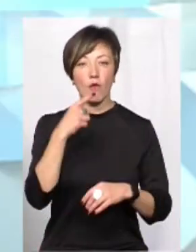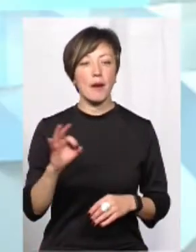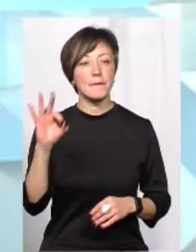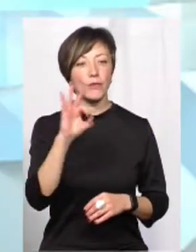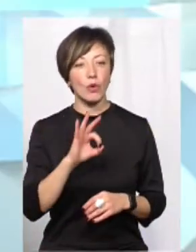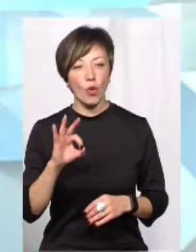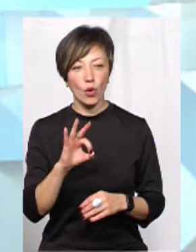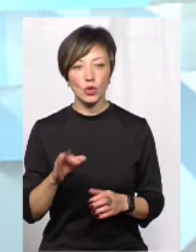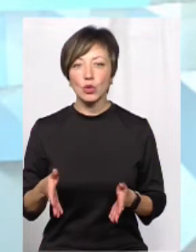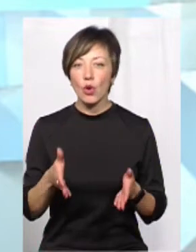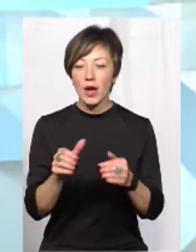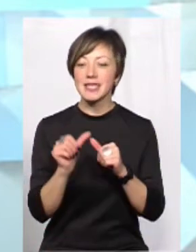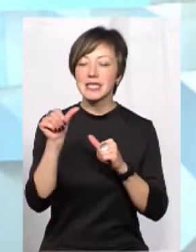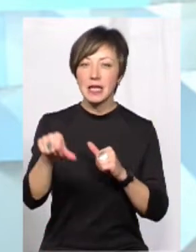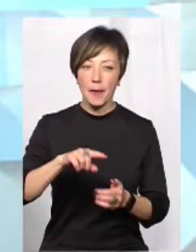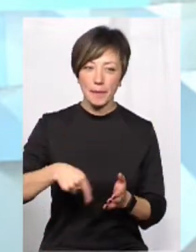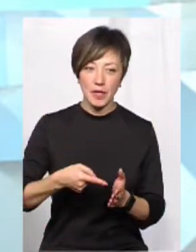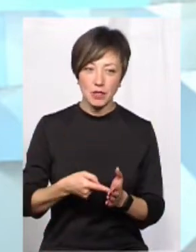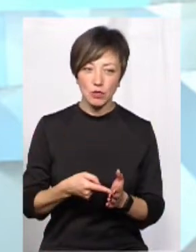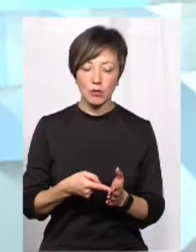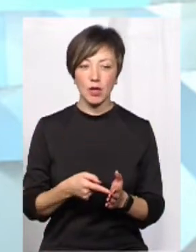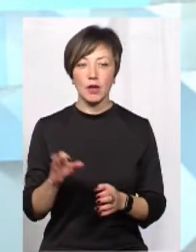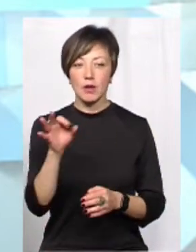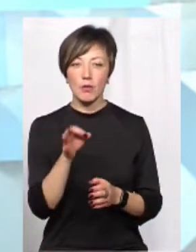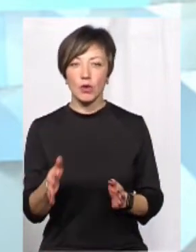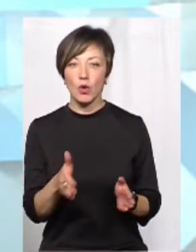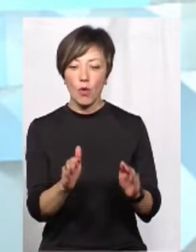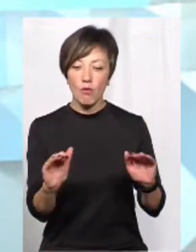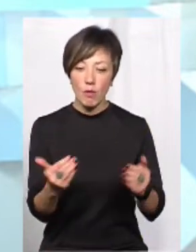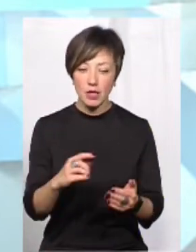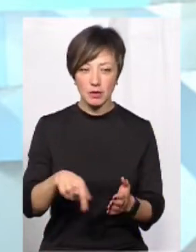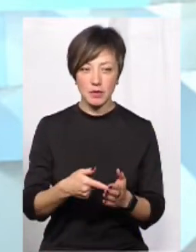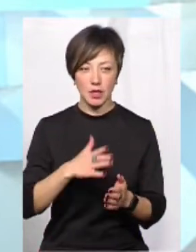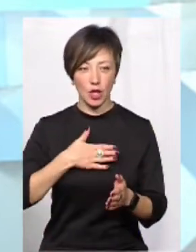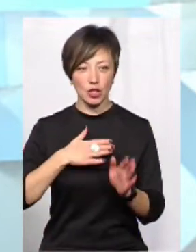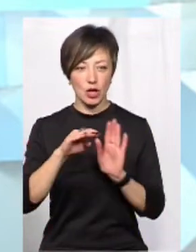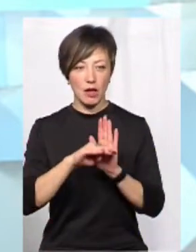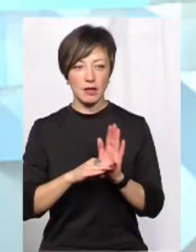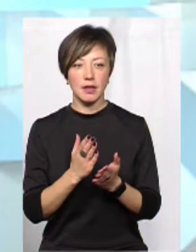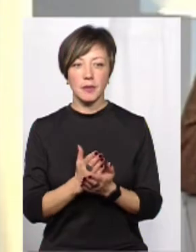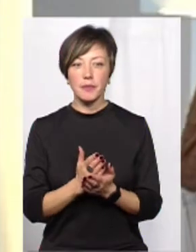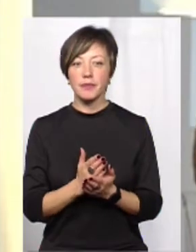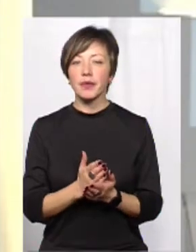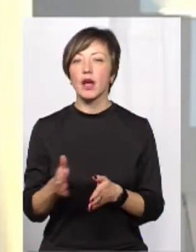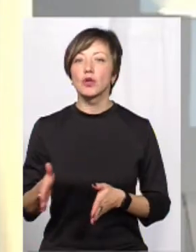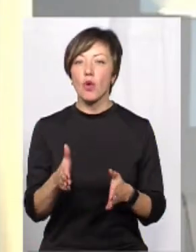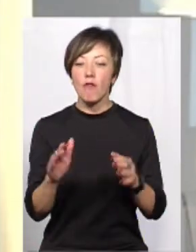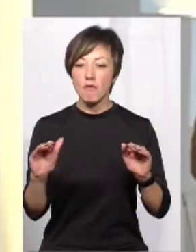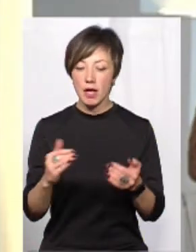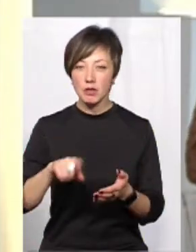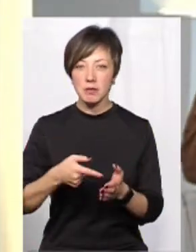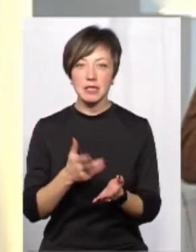дороги за містом, якщо ми говоримо про дороги в межах міста, то вони також є на нашій карті. Дороги в межах міста є,